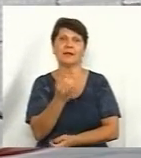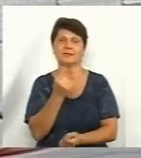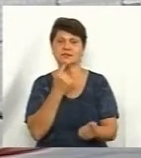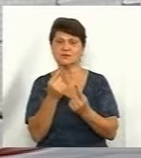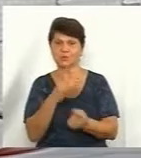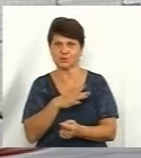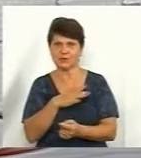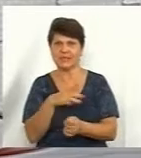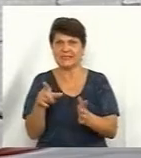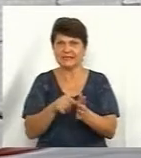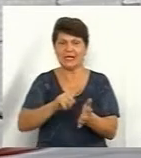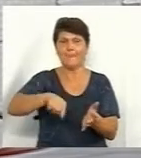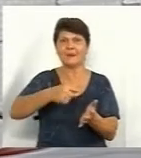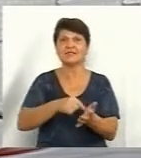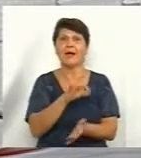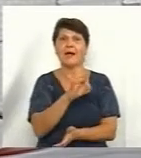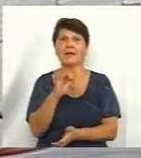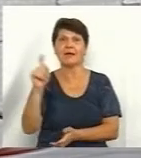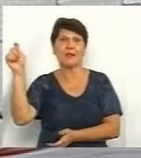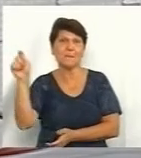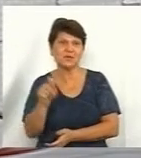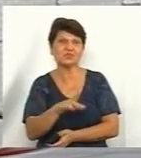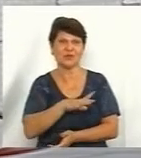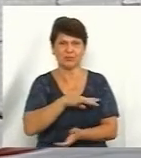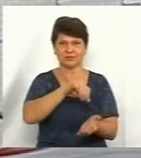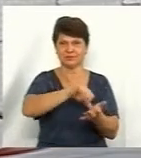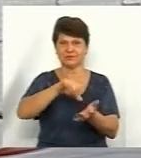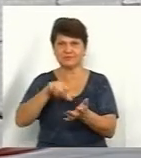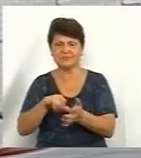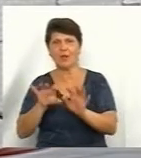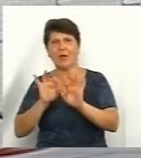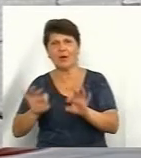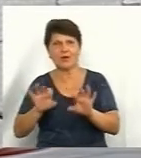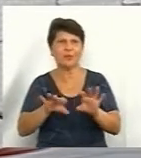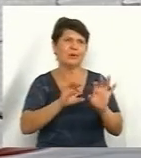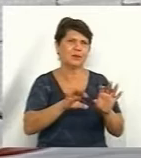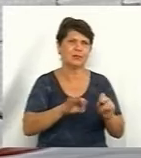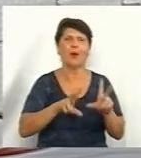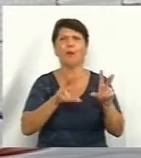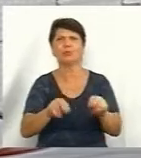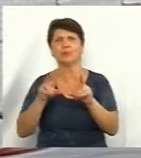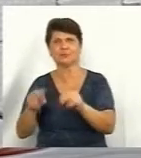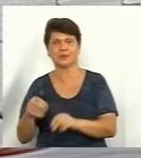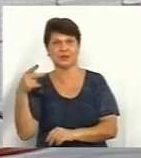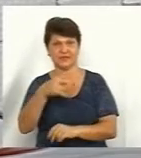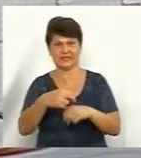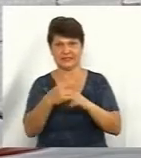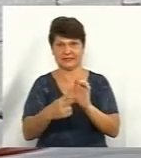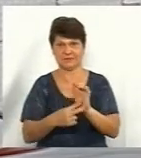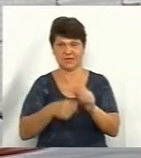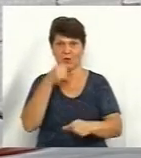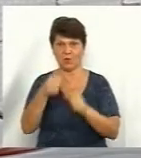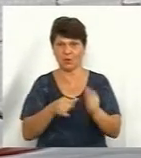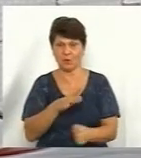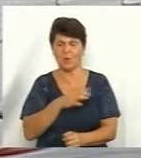з міської ради приїжджали, годували обіцянками. Це вже було в 2017 році, коли